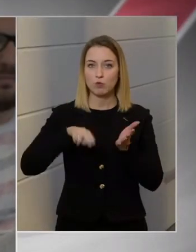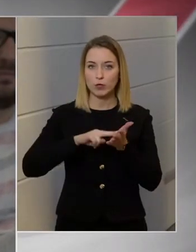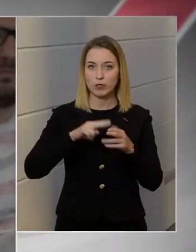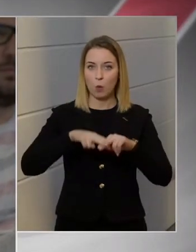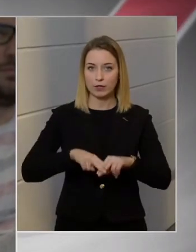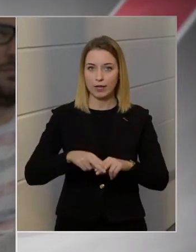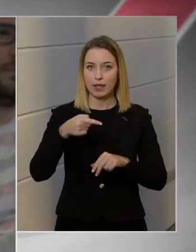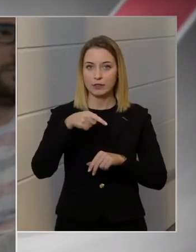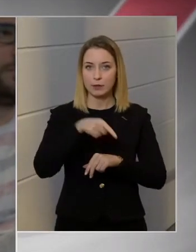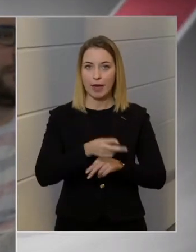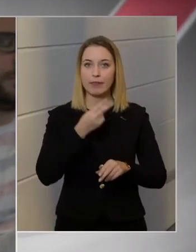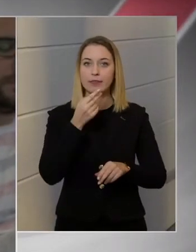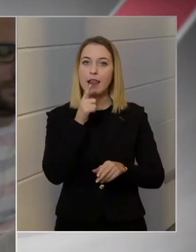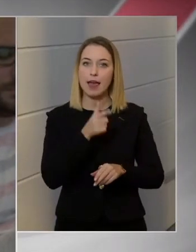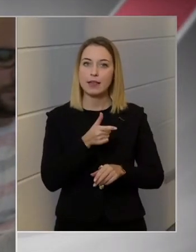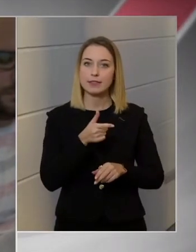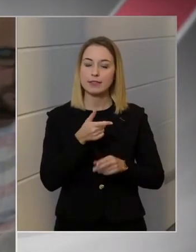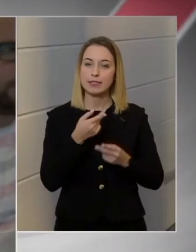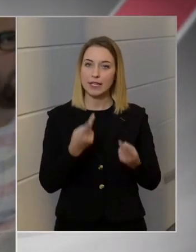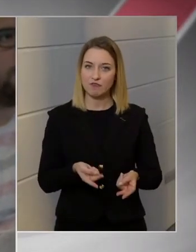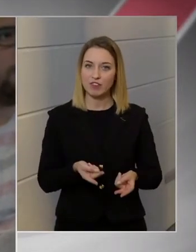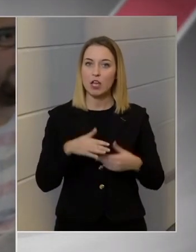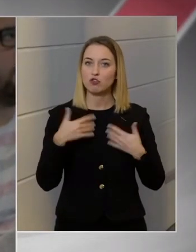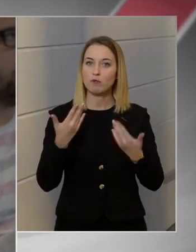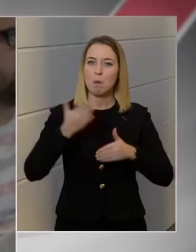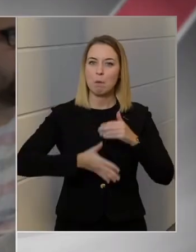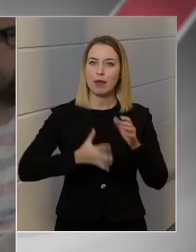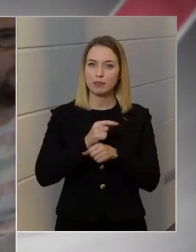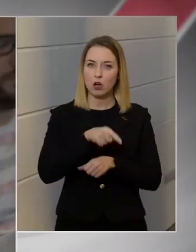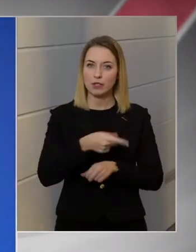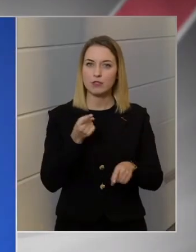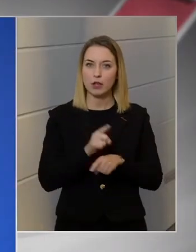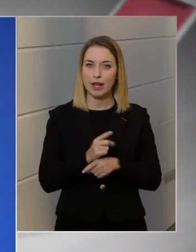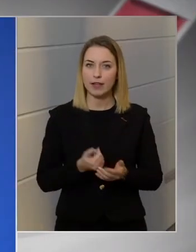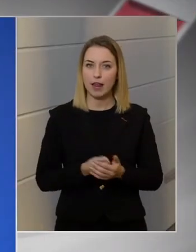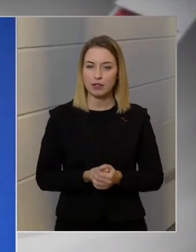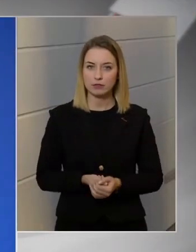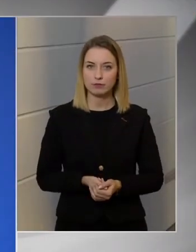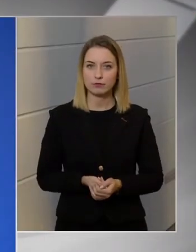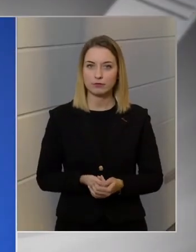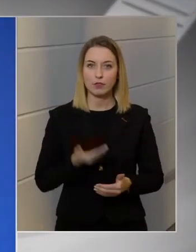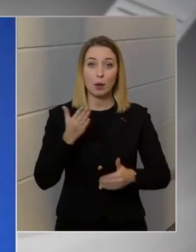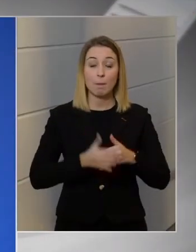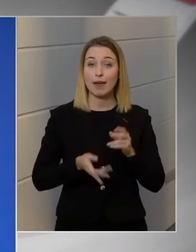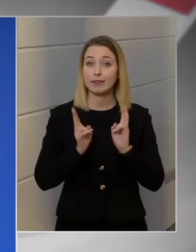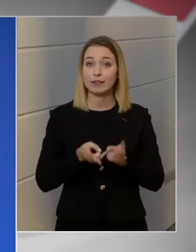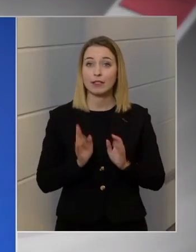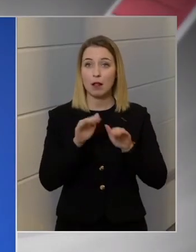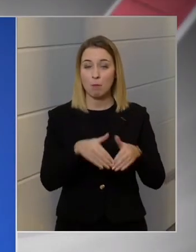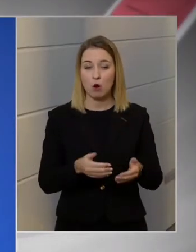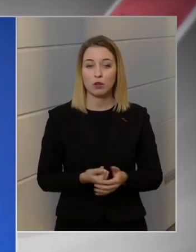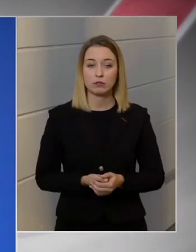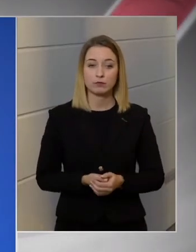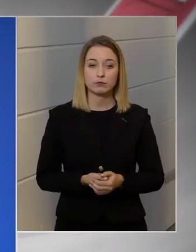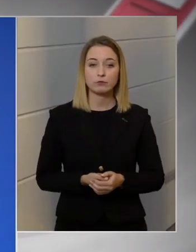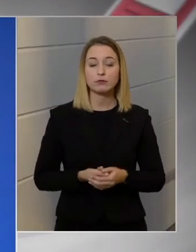érvényes? Vagy meddig tart ez a rendelet? Hogy meddig kell majd